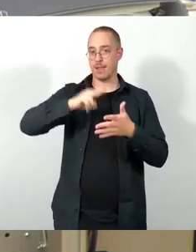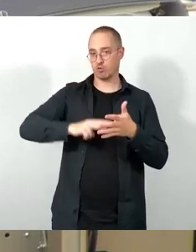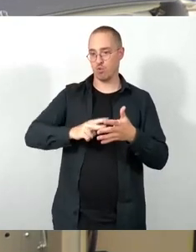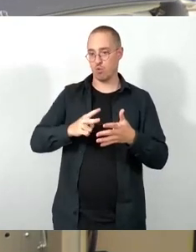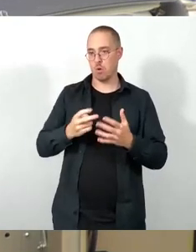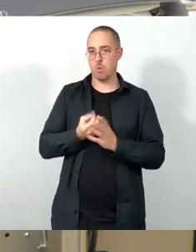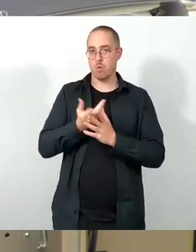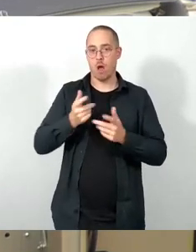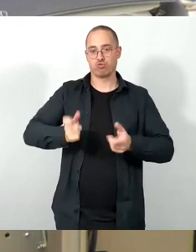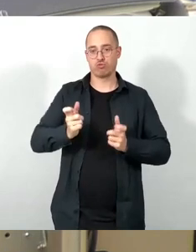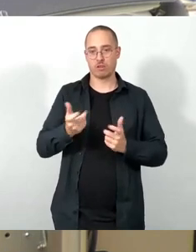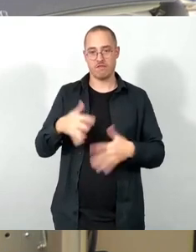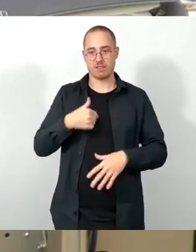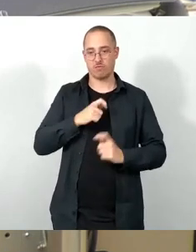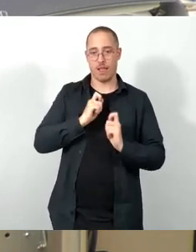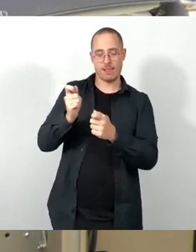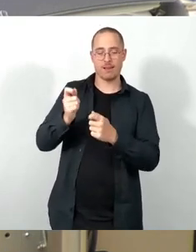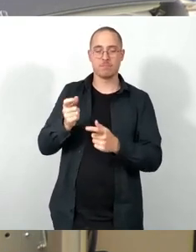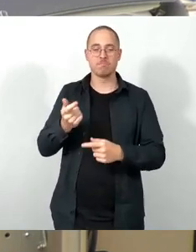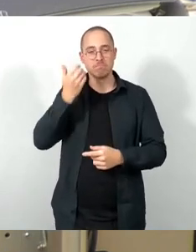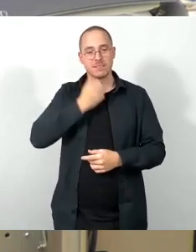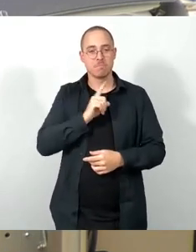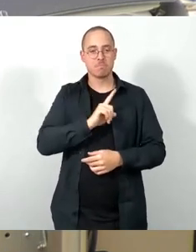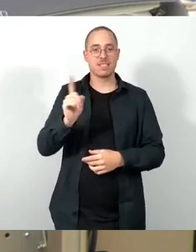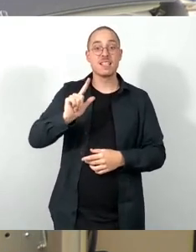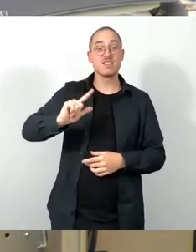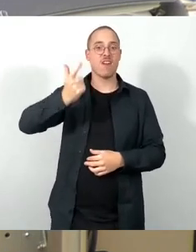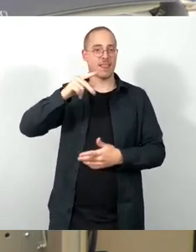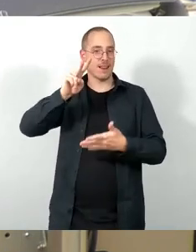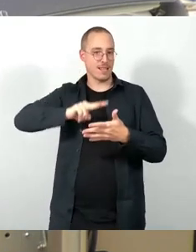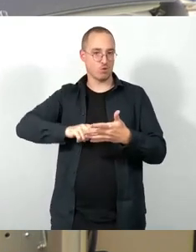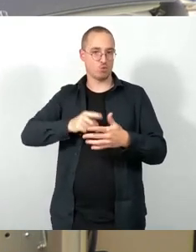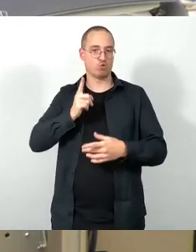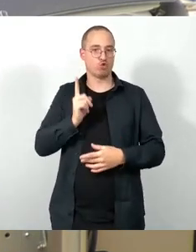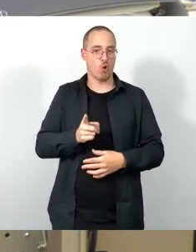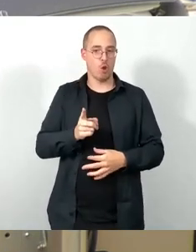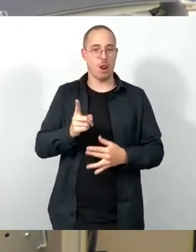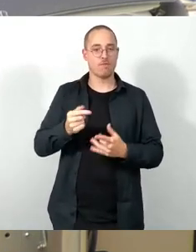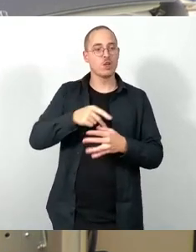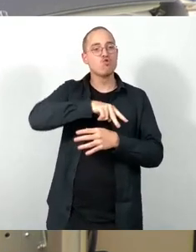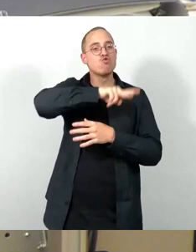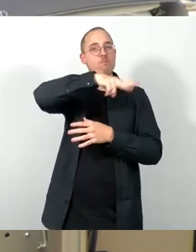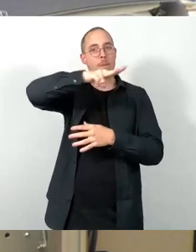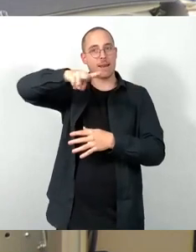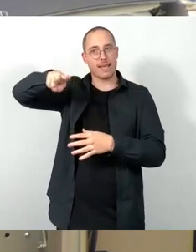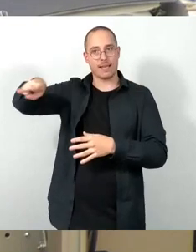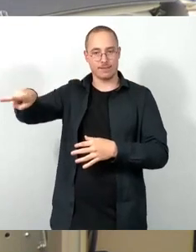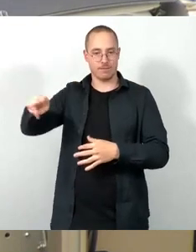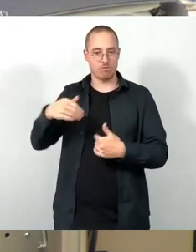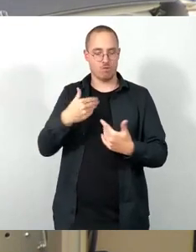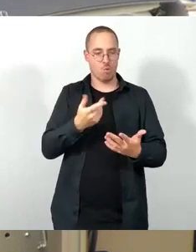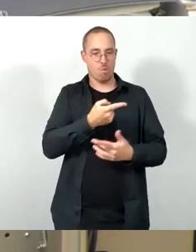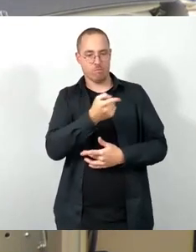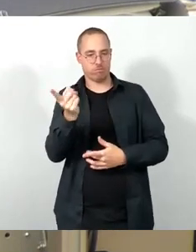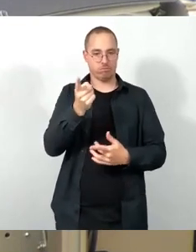zweiten Lesung mal einen Überblick darüber bekommen, was in diesen Kultur- und Nachbarschaftszentren, die bisher auf den Weg gebracht wurden, in der